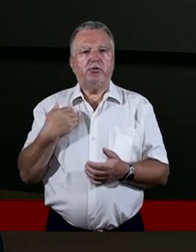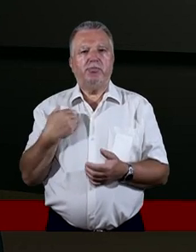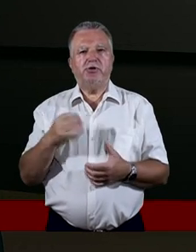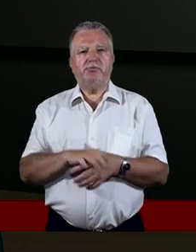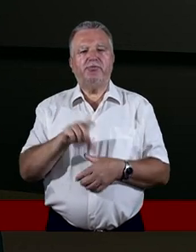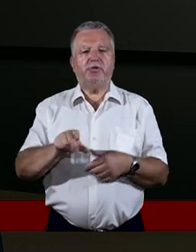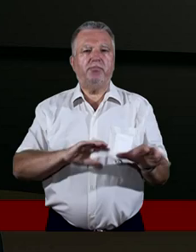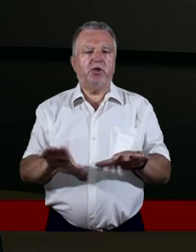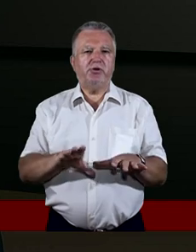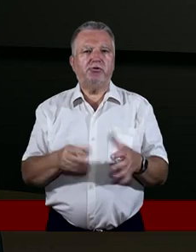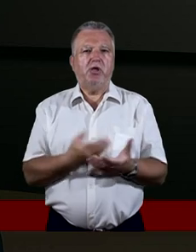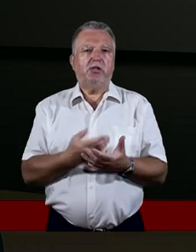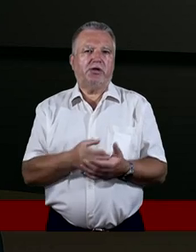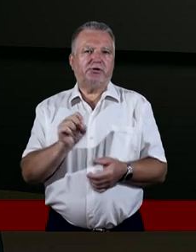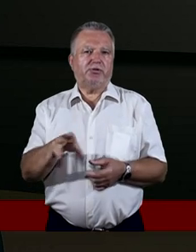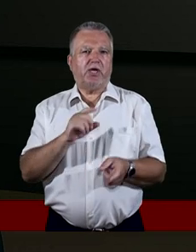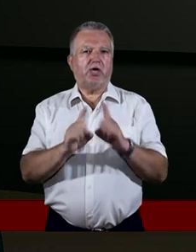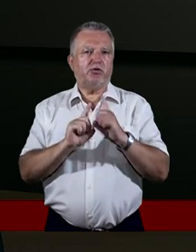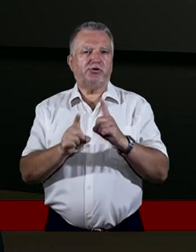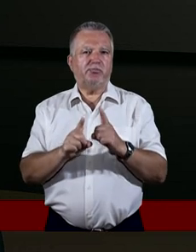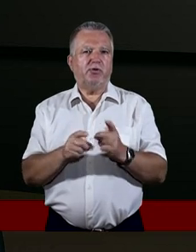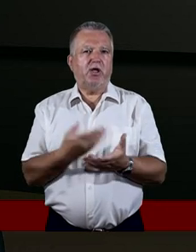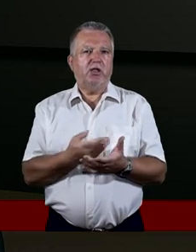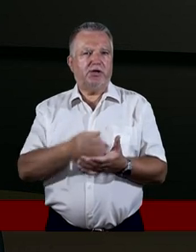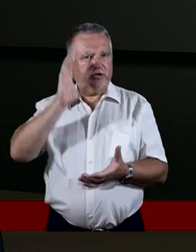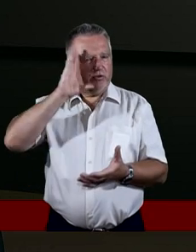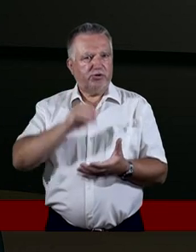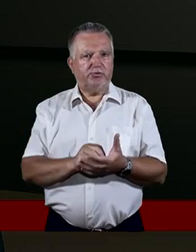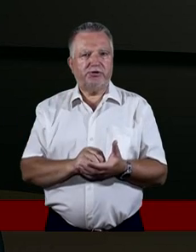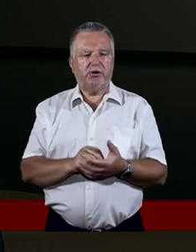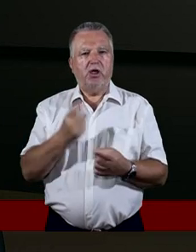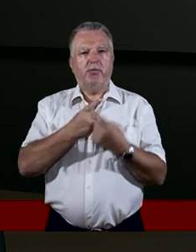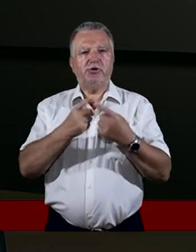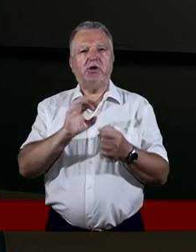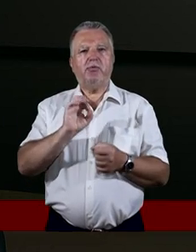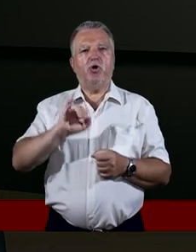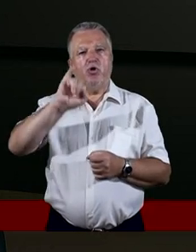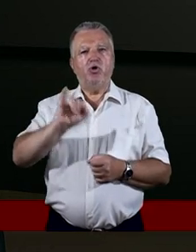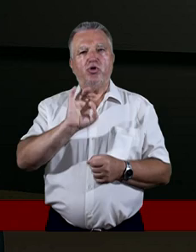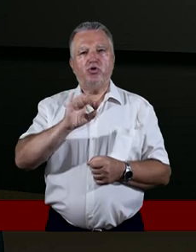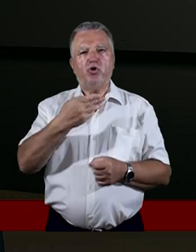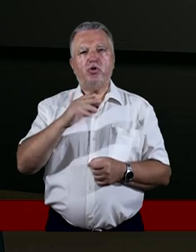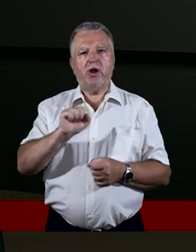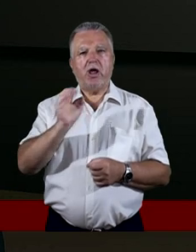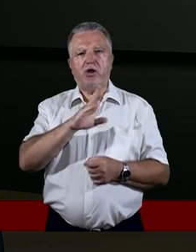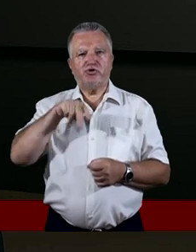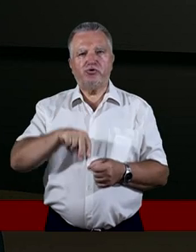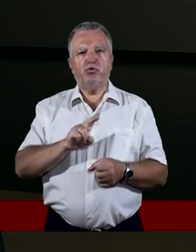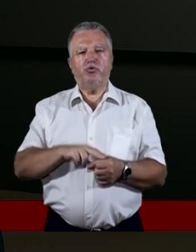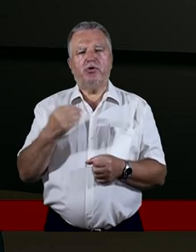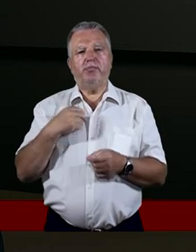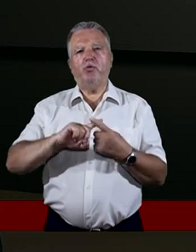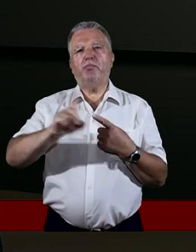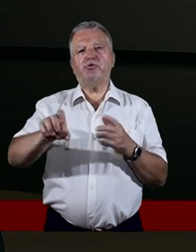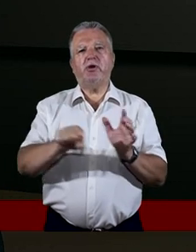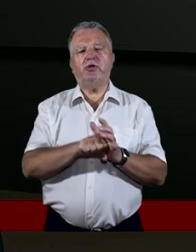Dlaczego taka rozmowa? Dlaczego takie doświadczenie w naszym życiu? Pomyślałem o Jonaszu, który został posłany do Niniwy.